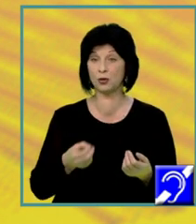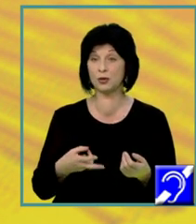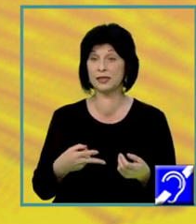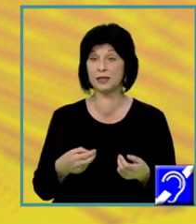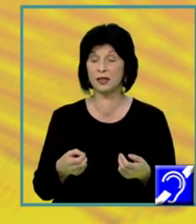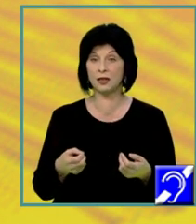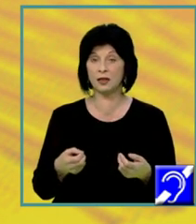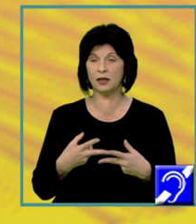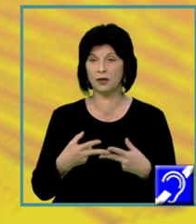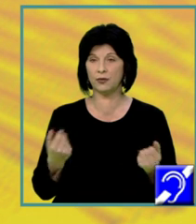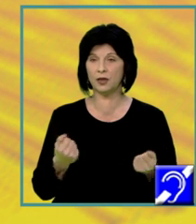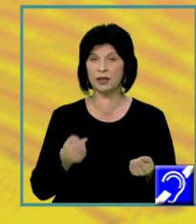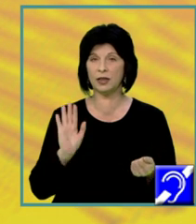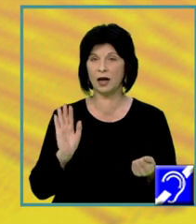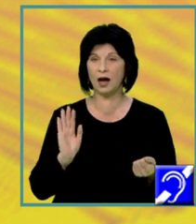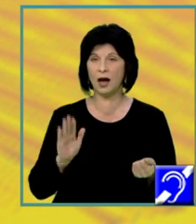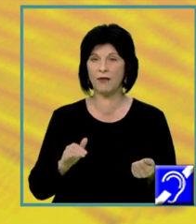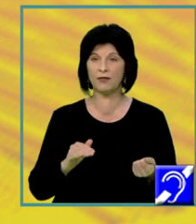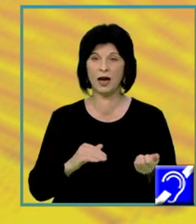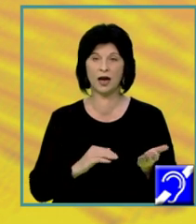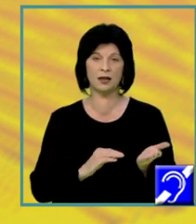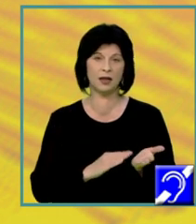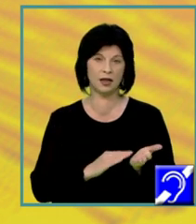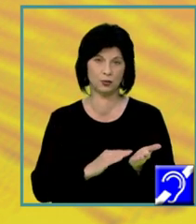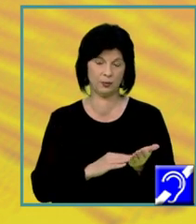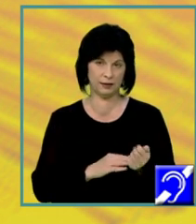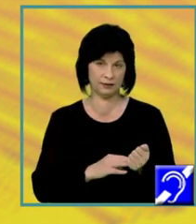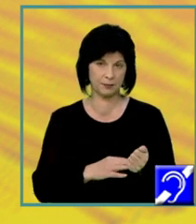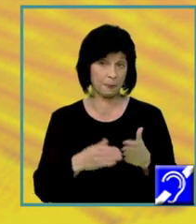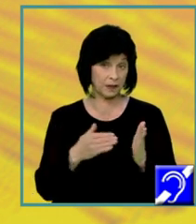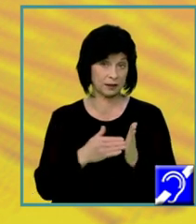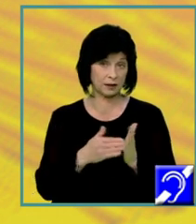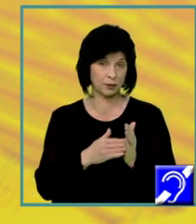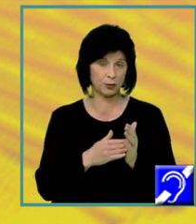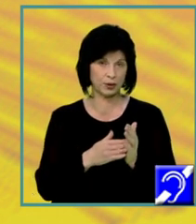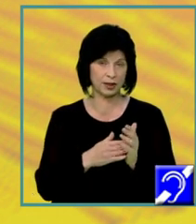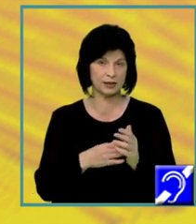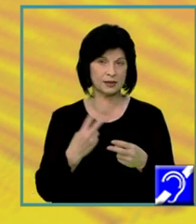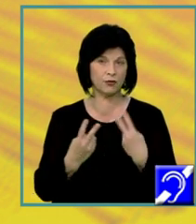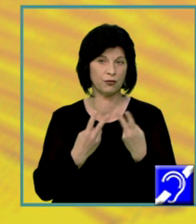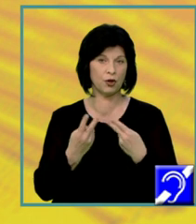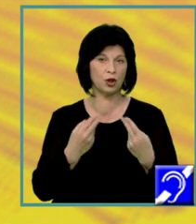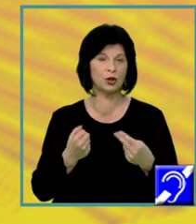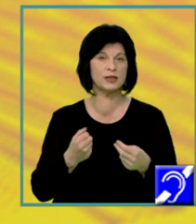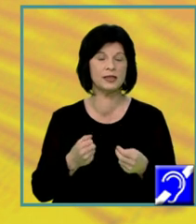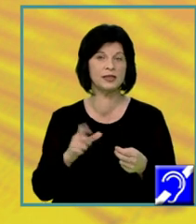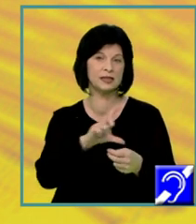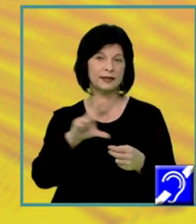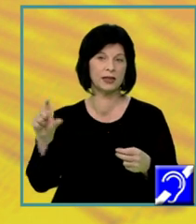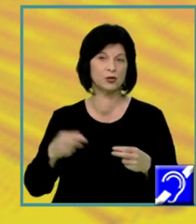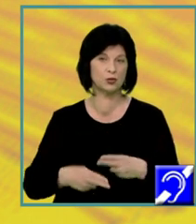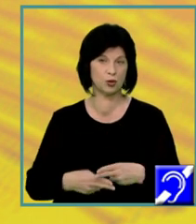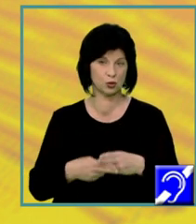specificat foarte clar că trebuie să vă raportați la textul suport și la experiența personală sau culturală.